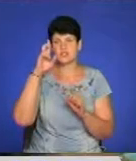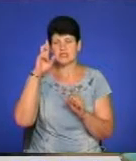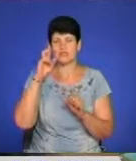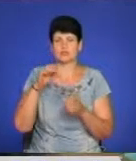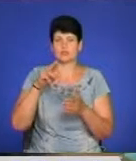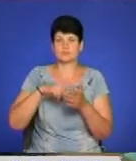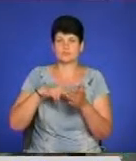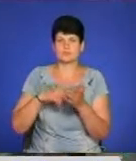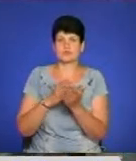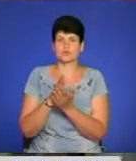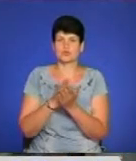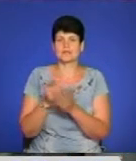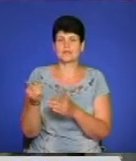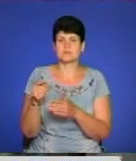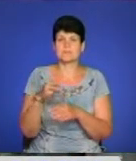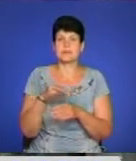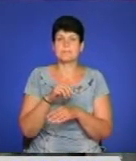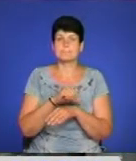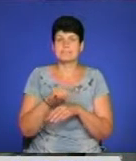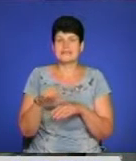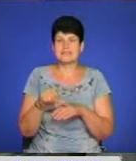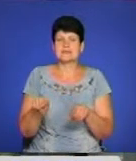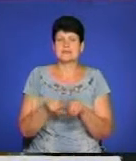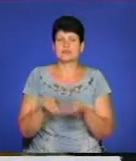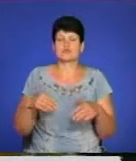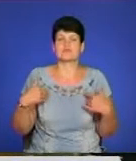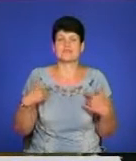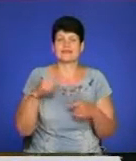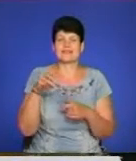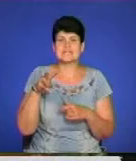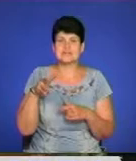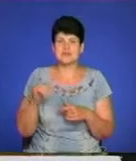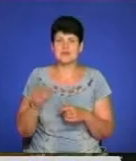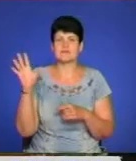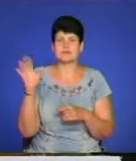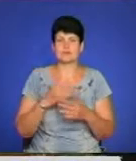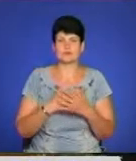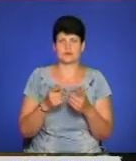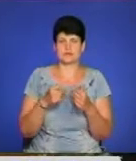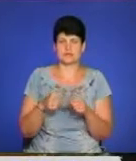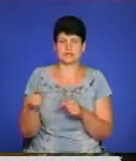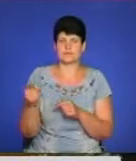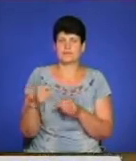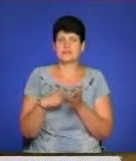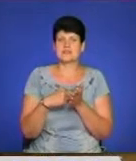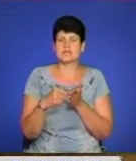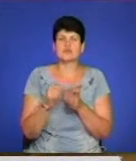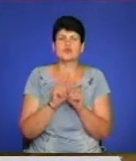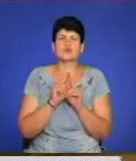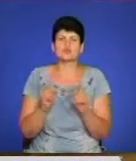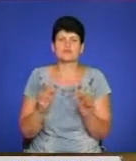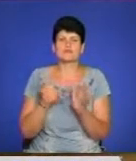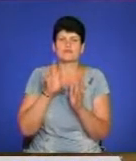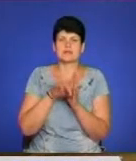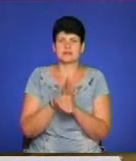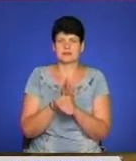фіскальної служби та Тернопільської митниці. Вітали представників ЗМІ і усій громадській організації Тернопільщини, відзначивши особливий вклад медіа